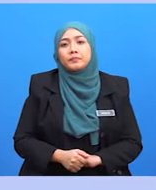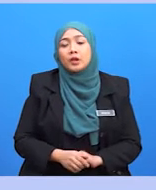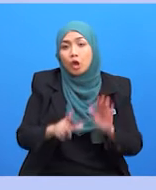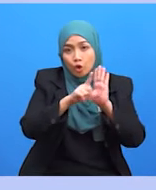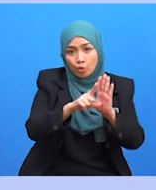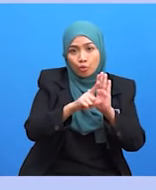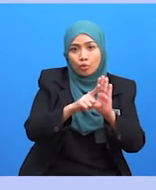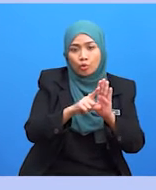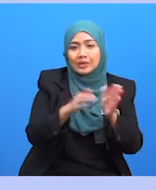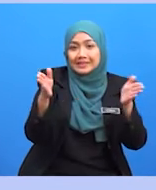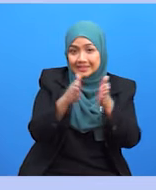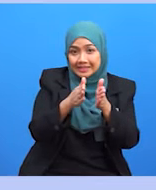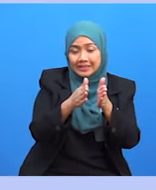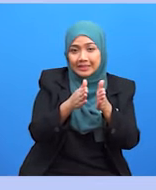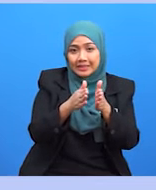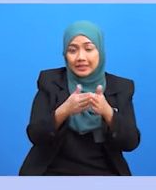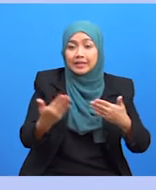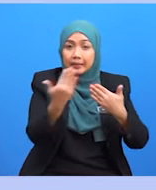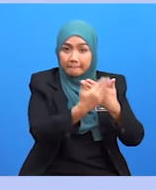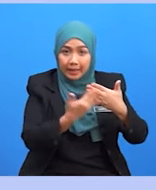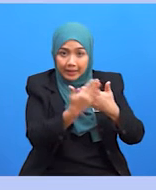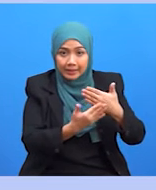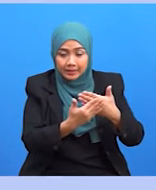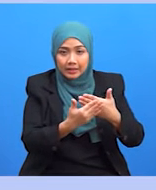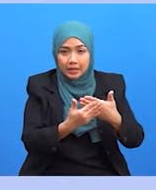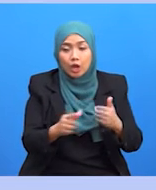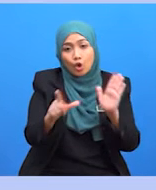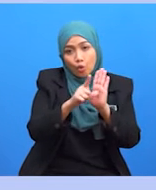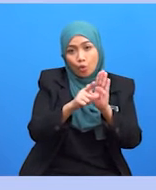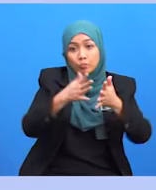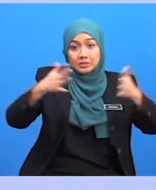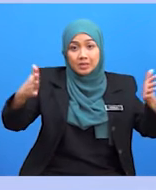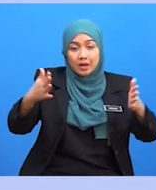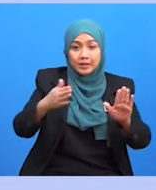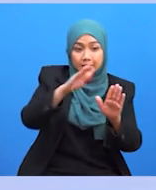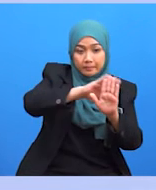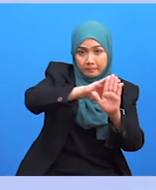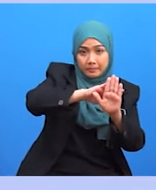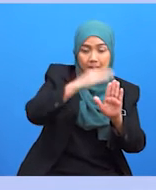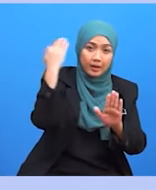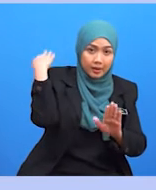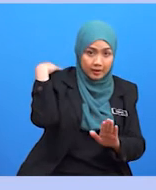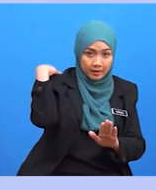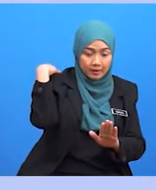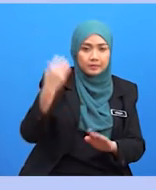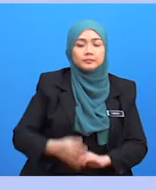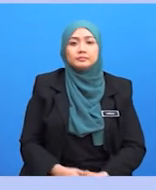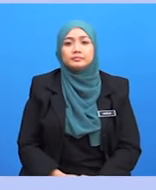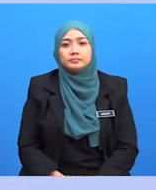mana logo berskala kecil di dada kiri manakala logo berskala besar di belakang kemeja kita tersebut